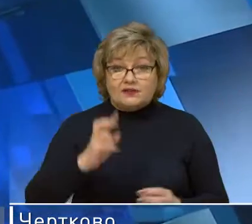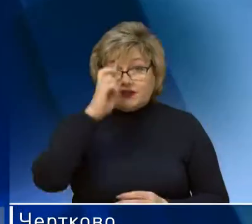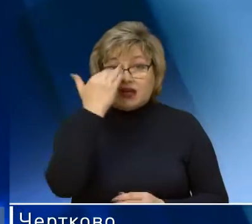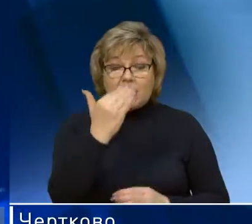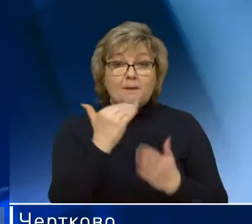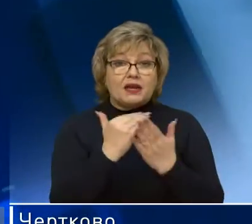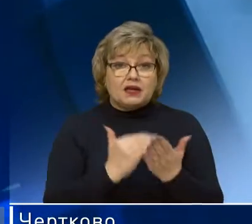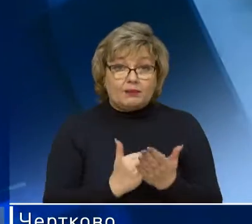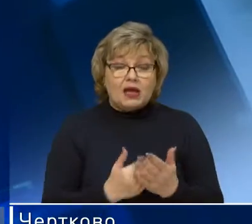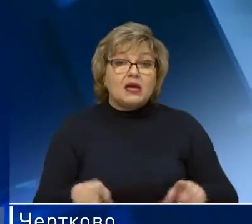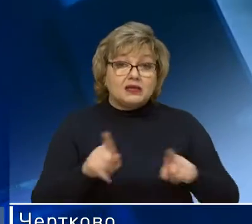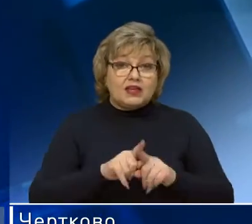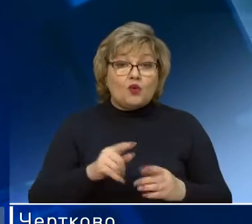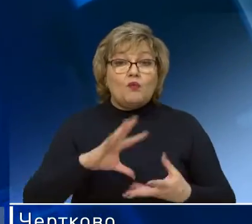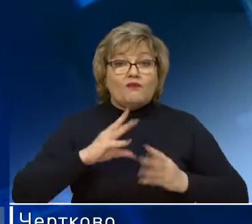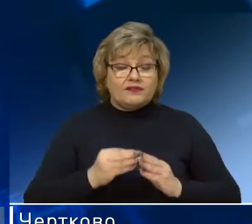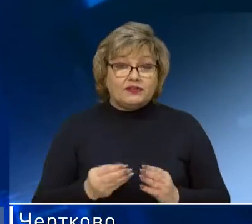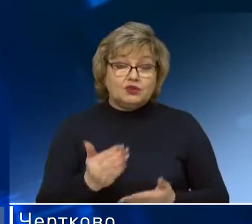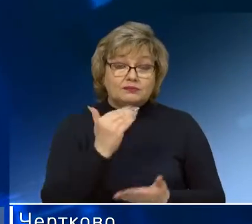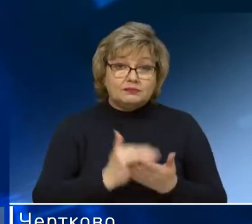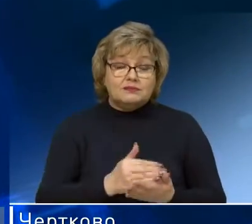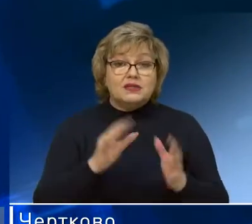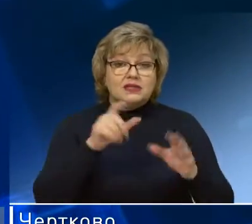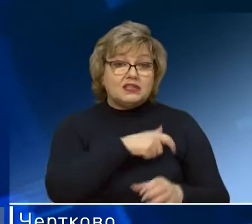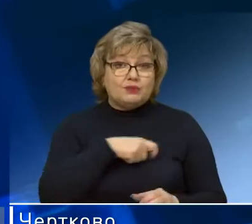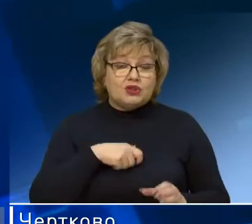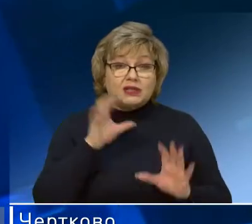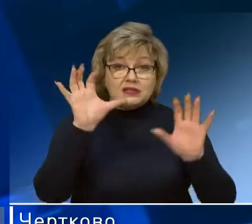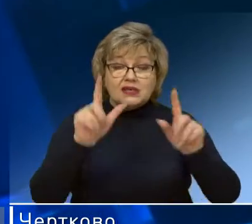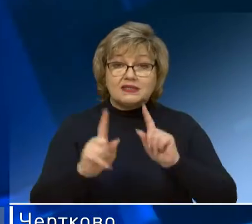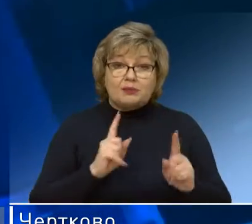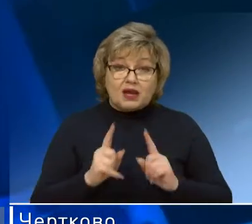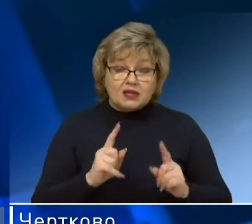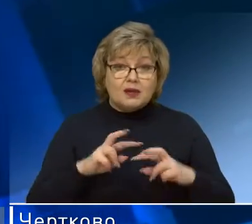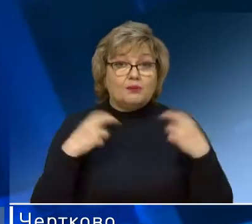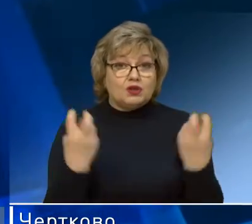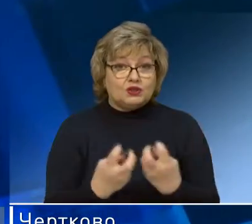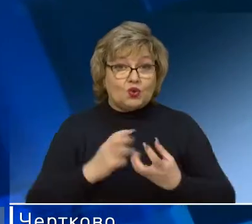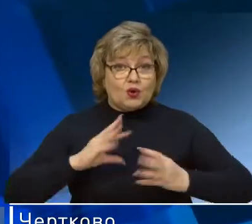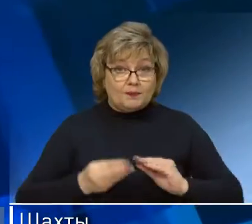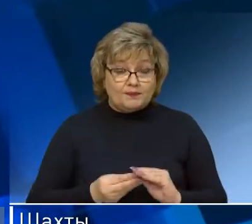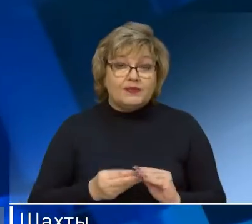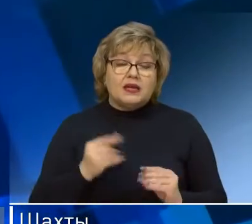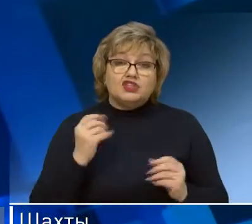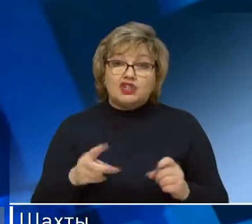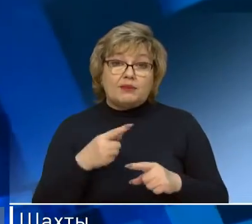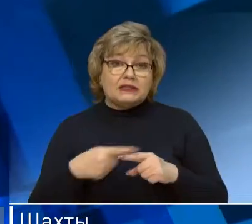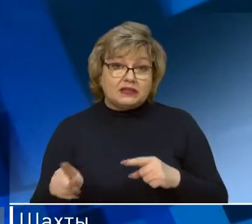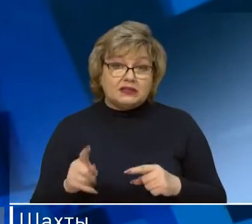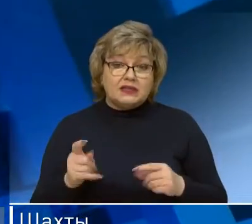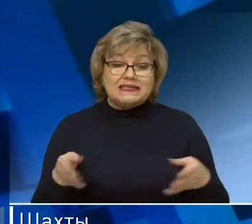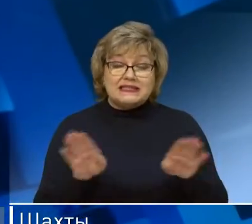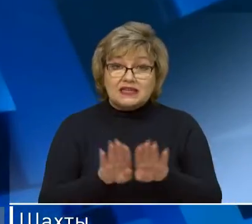программа. К такому выводу пришли депутаты ЗАГС Собрания по итогам круглого стола. Чем закрытая система отличается от